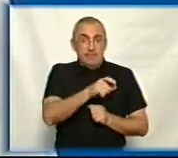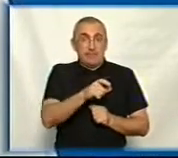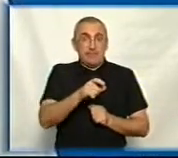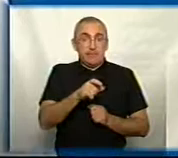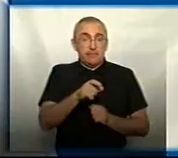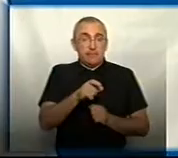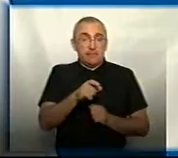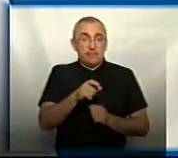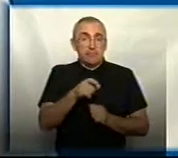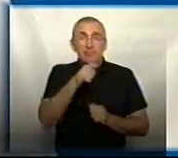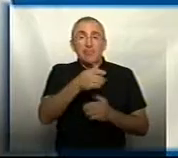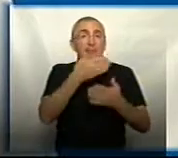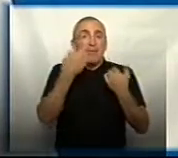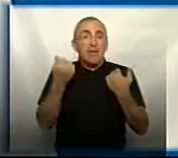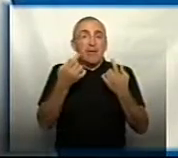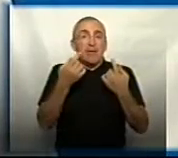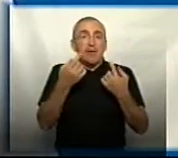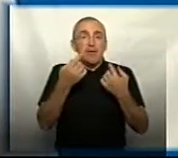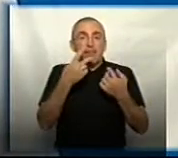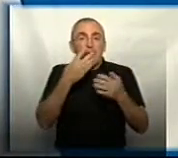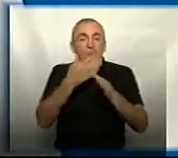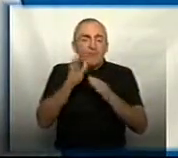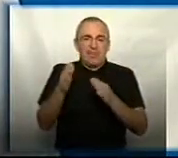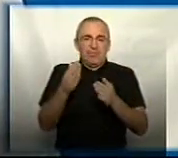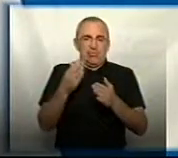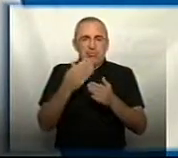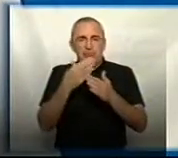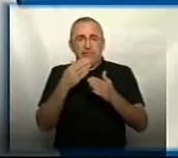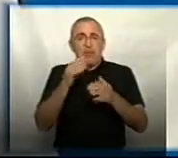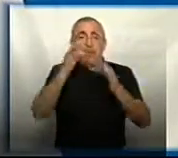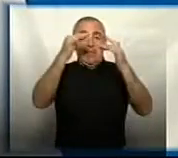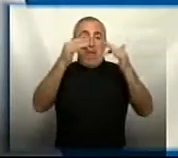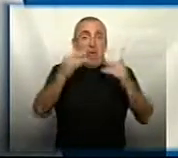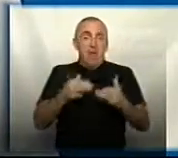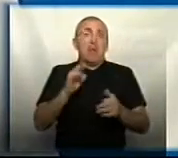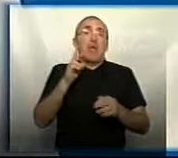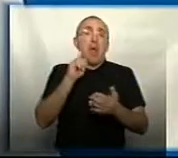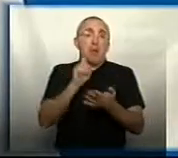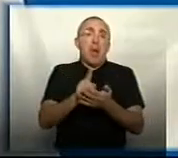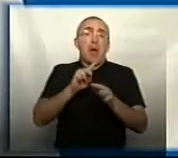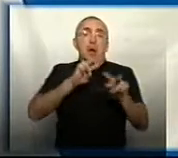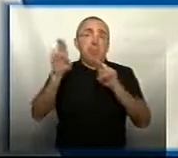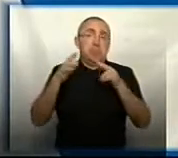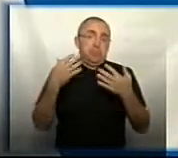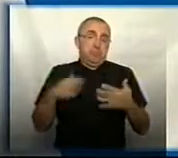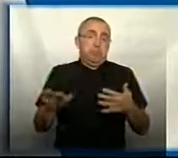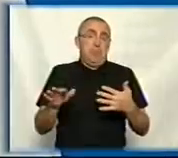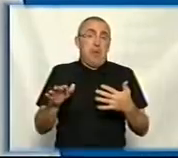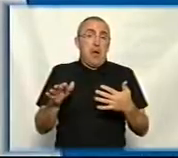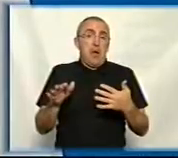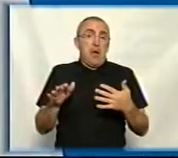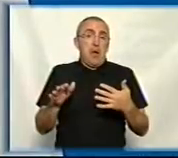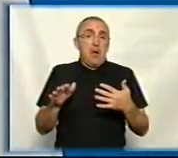навіть тому, що там немає просто візуальної частини. Там тільки текстова частина, от як має обрізати з дерева. А от